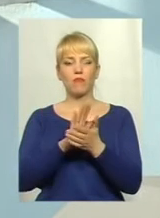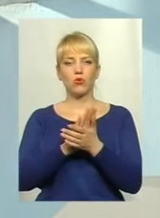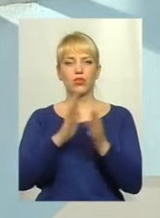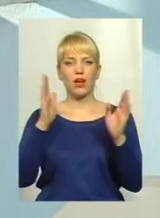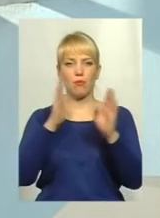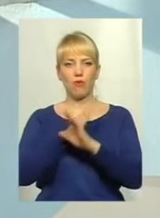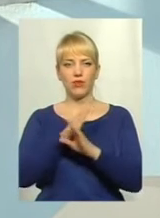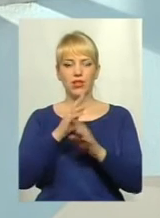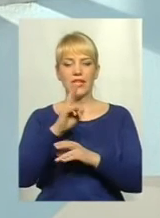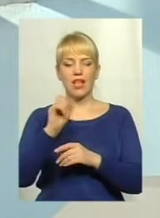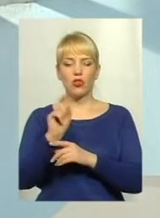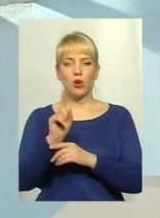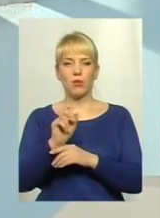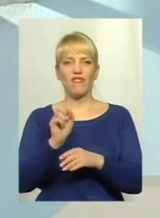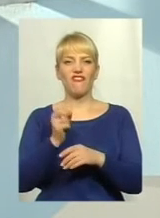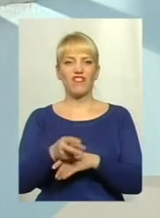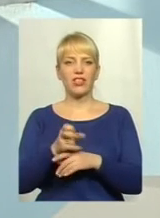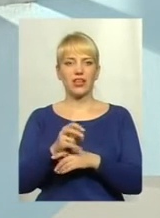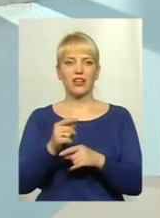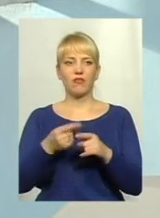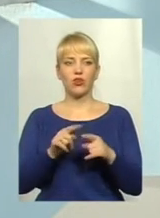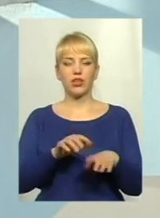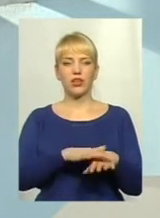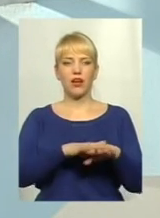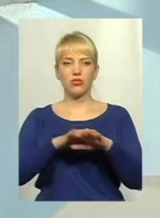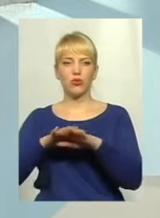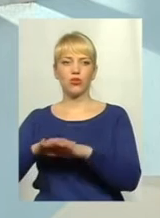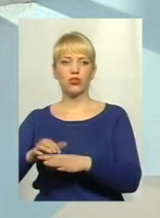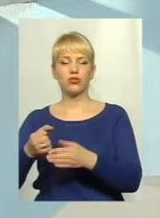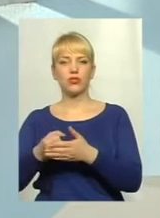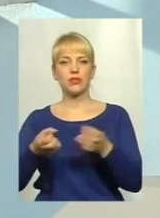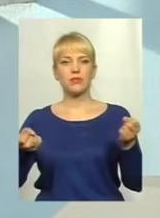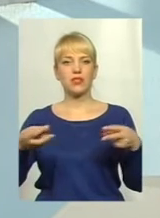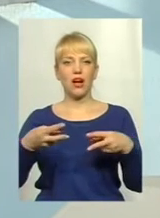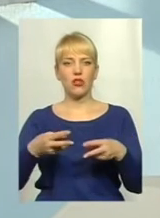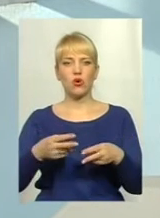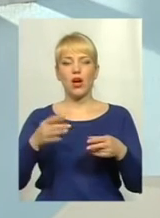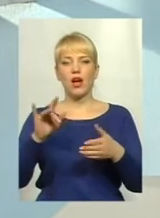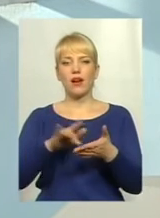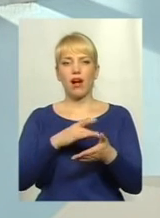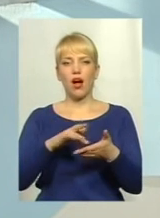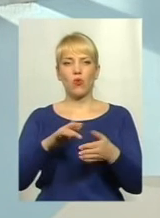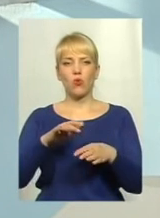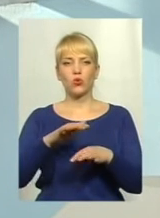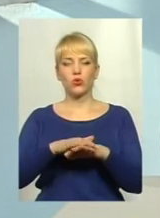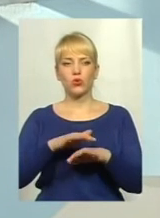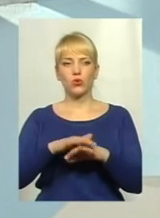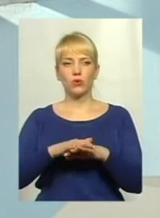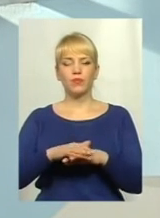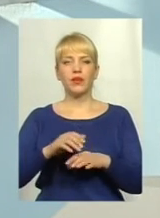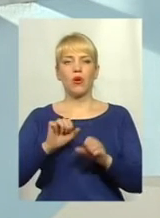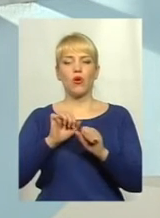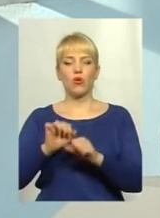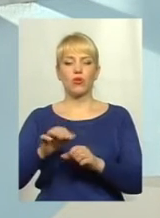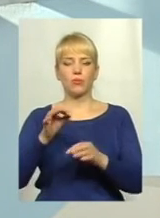наднормативні викиди, вони надходять до спеціального рахунку фонду охорони колишній природних середовищ і